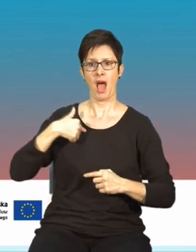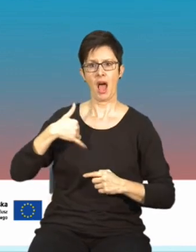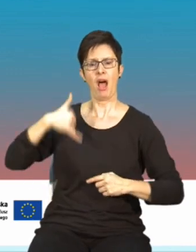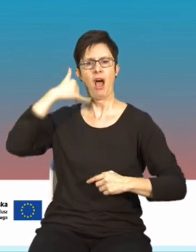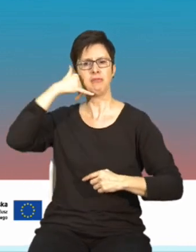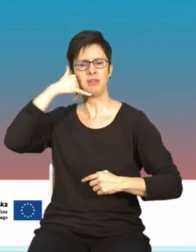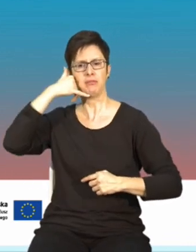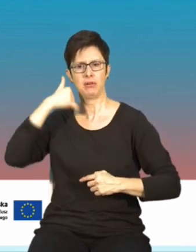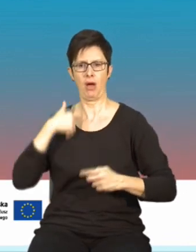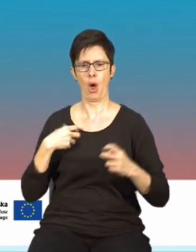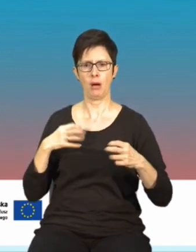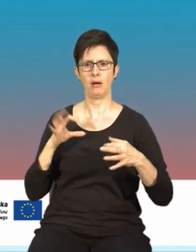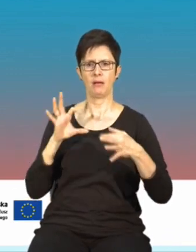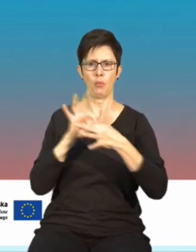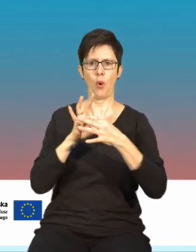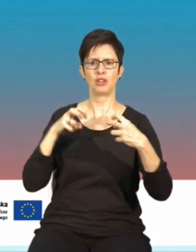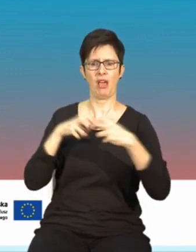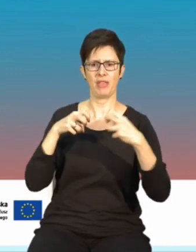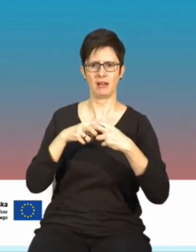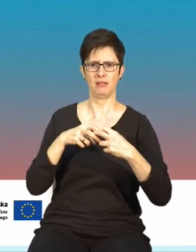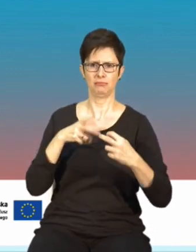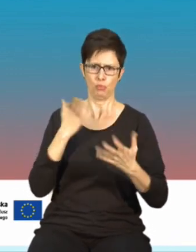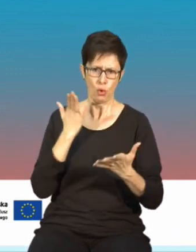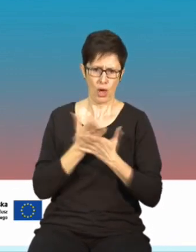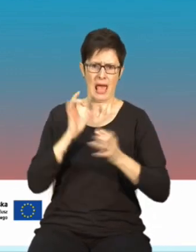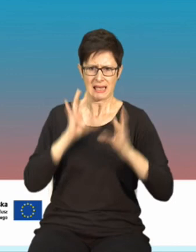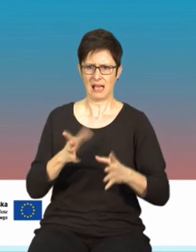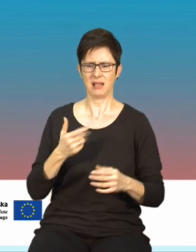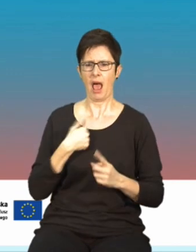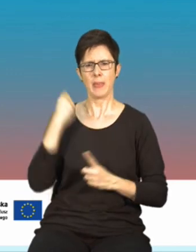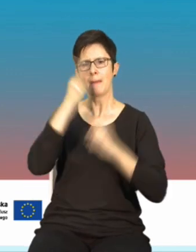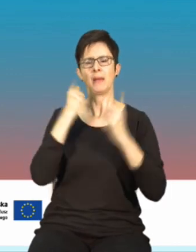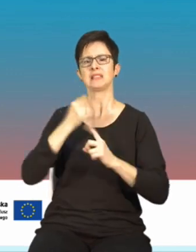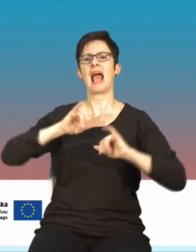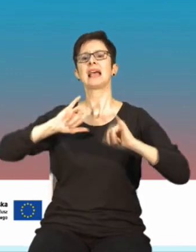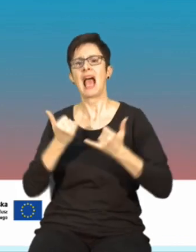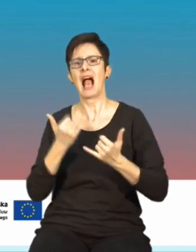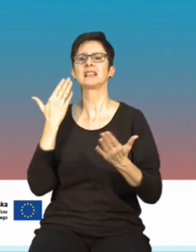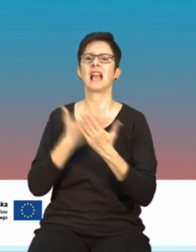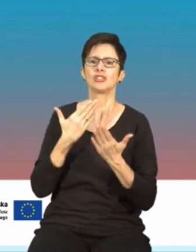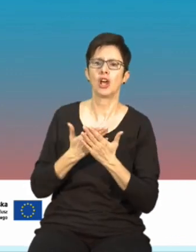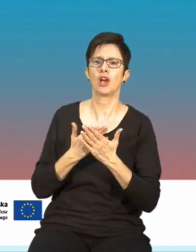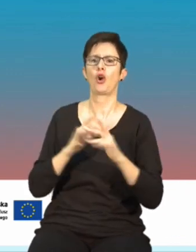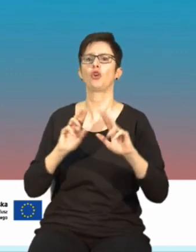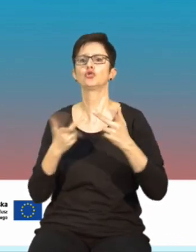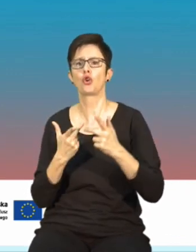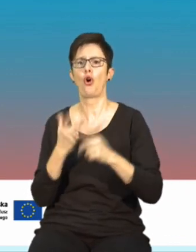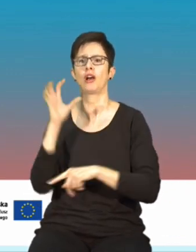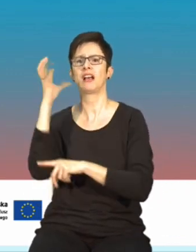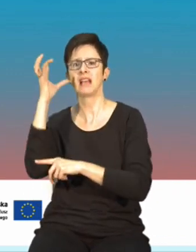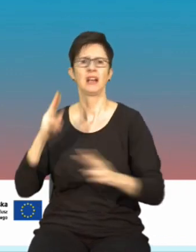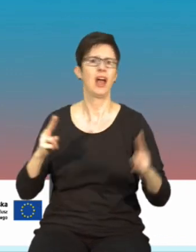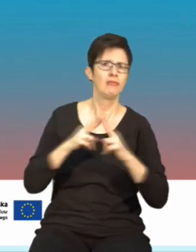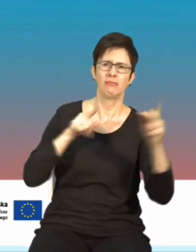wykonuję połączenie czy łączę się z internetem, to tak jest. Nie myślę o infrastrukturze potrzebnej, o czymkolwiek, co jest tutaj niezbędne do